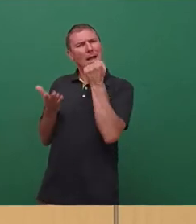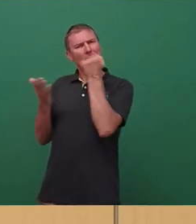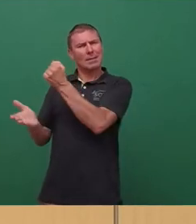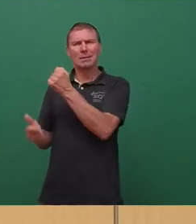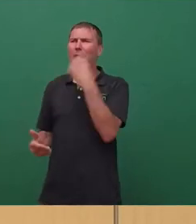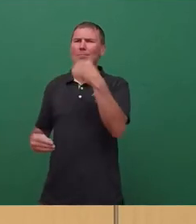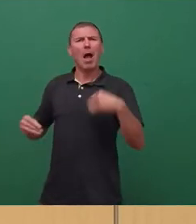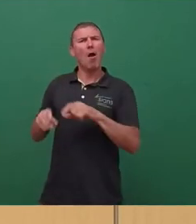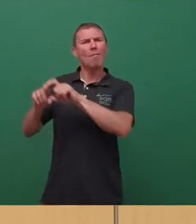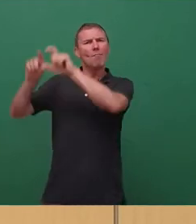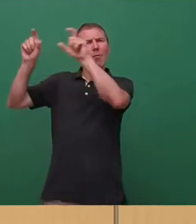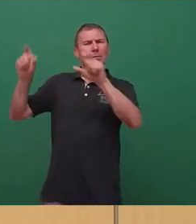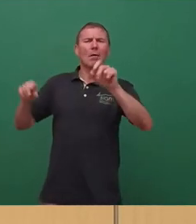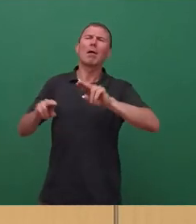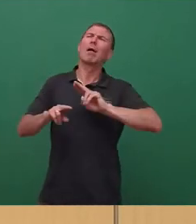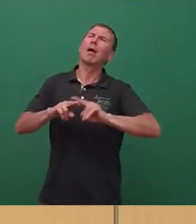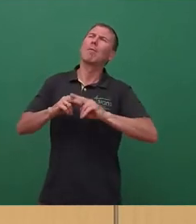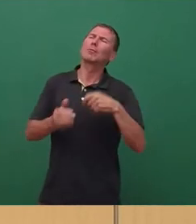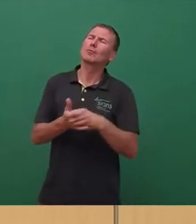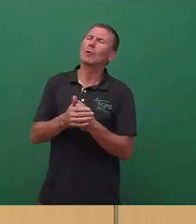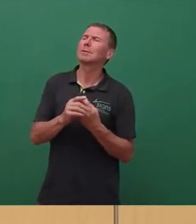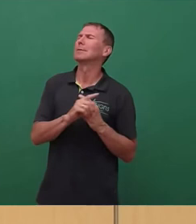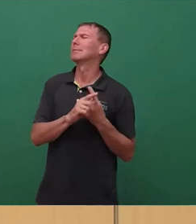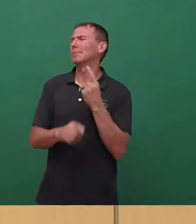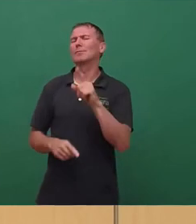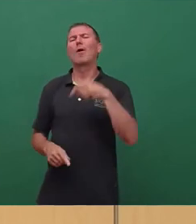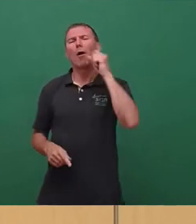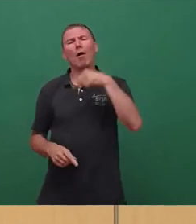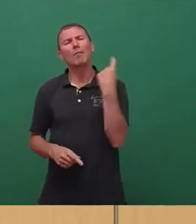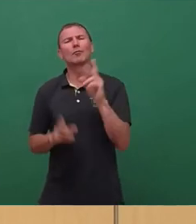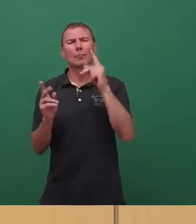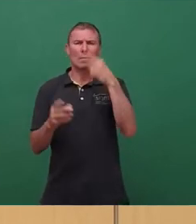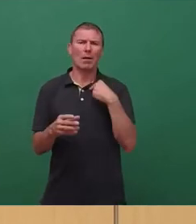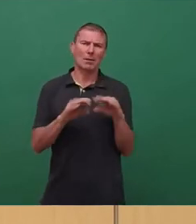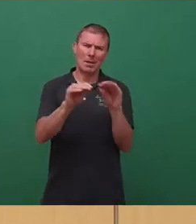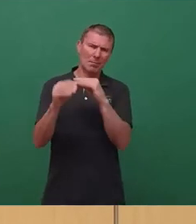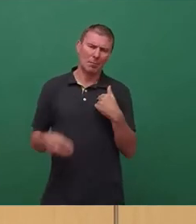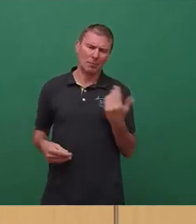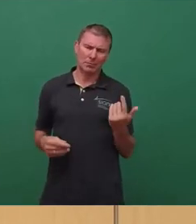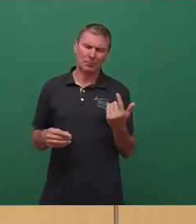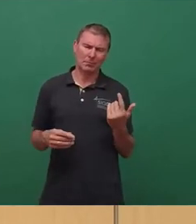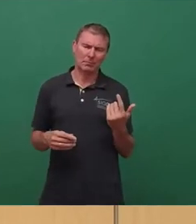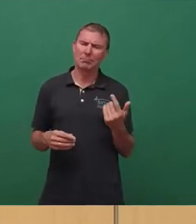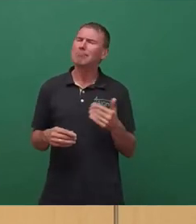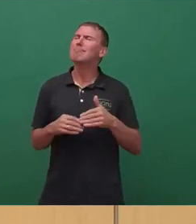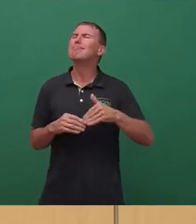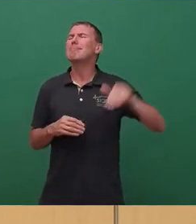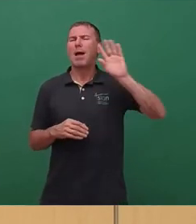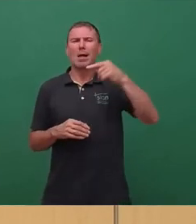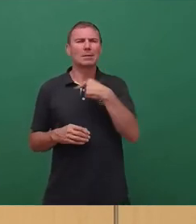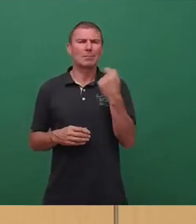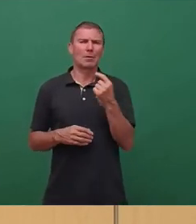enormen Reparationskosten wird noch häufig im Stadtrat uns beschäftigen und zwar mehr, wie uns vielleicht beliebt ist.